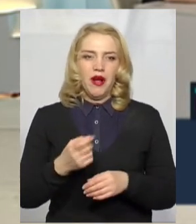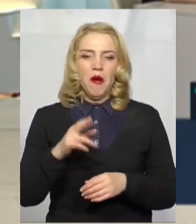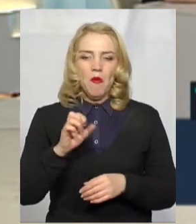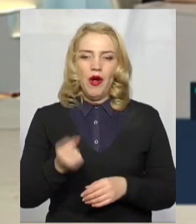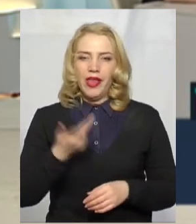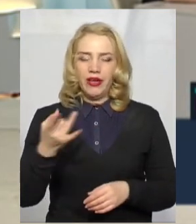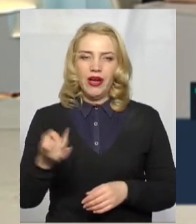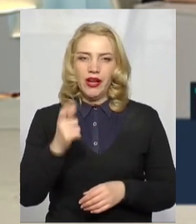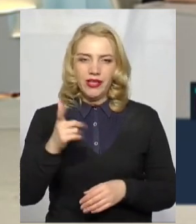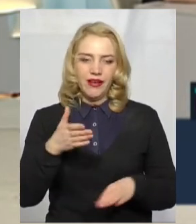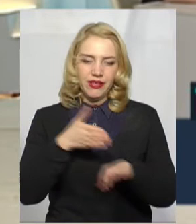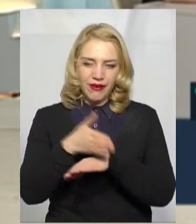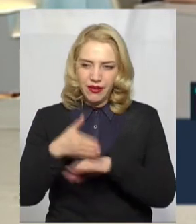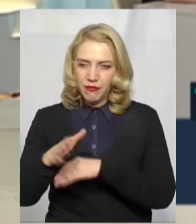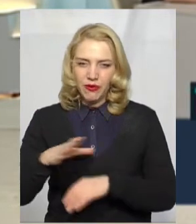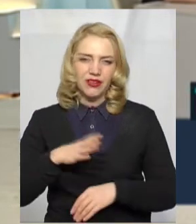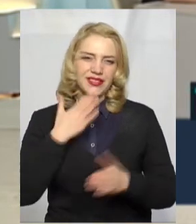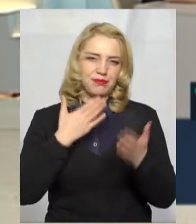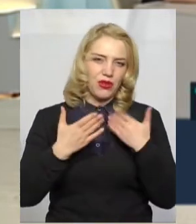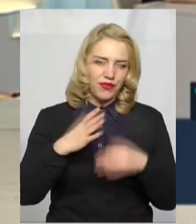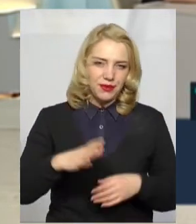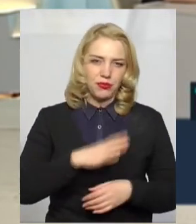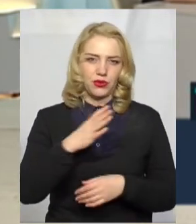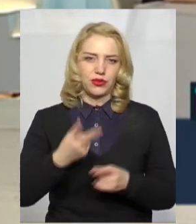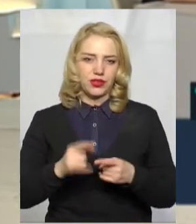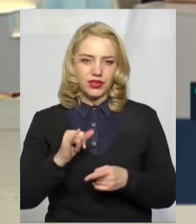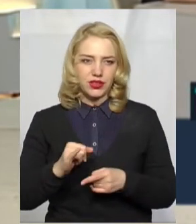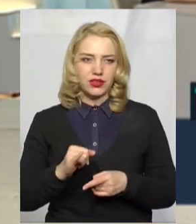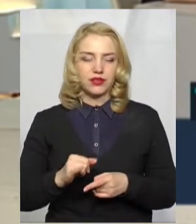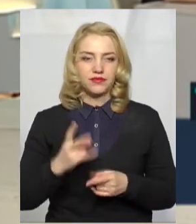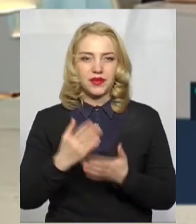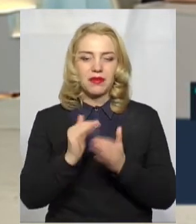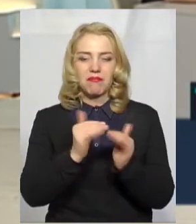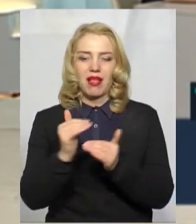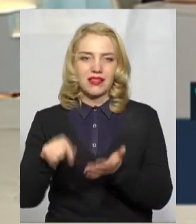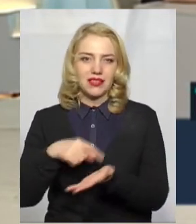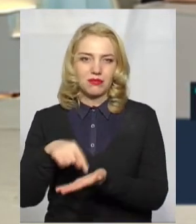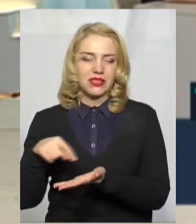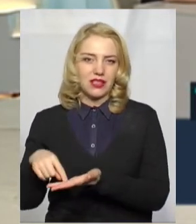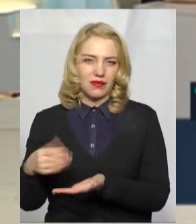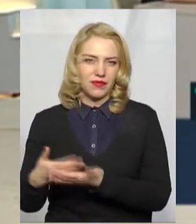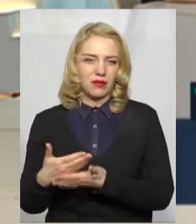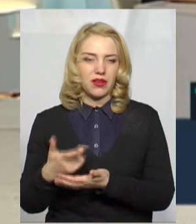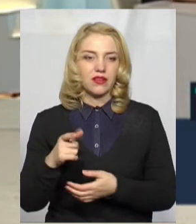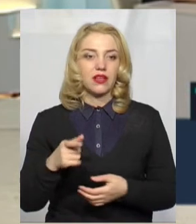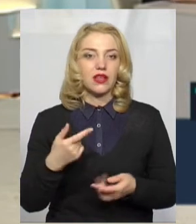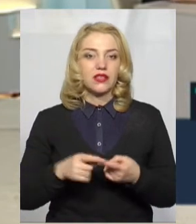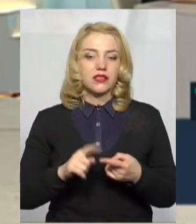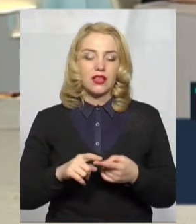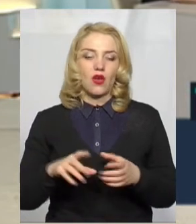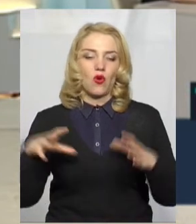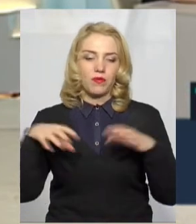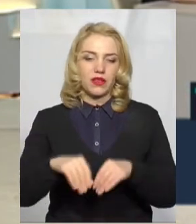завітали, відвідали, поспілкувалися. Це в маленьких населених пунктах? В основному це в об'єднаних